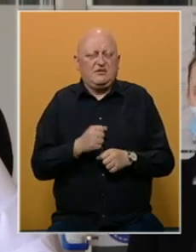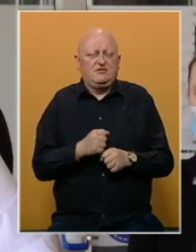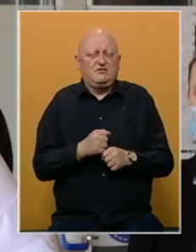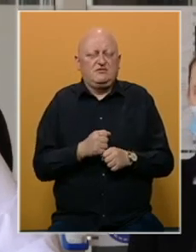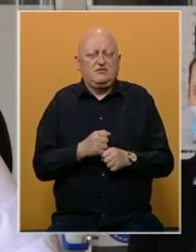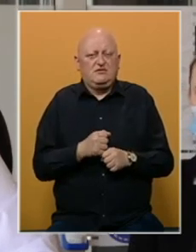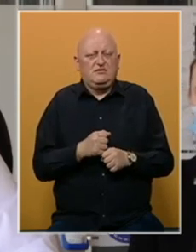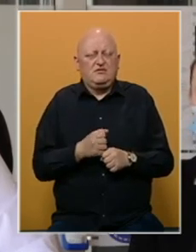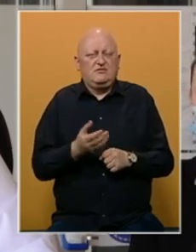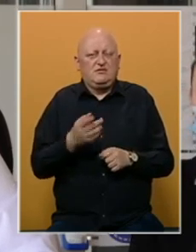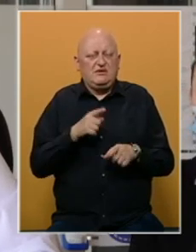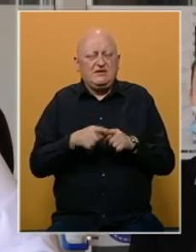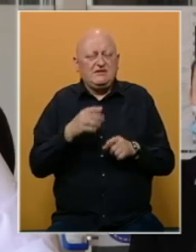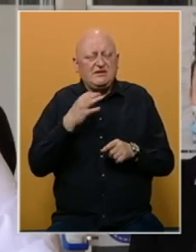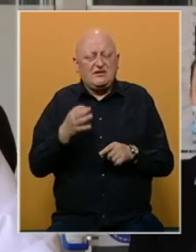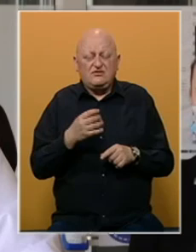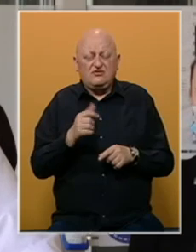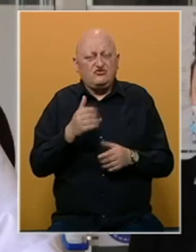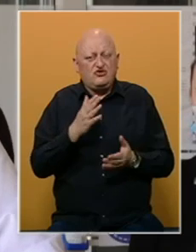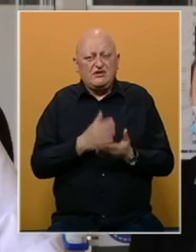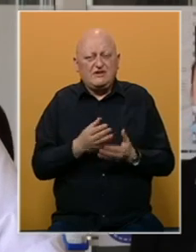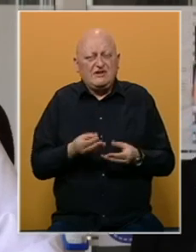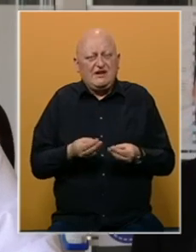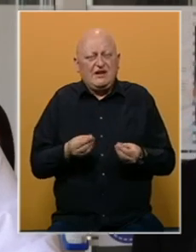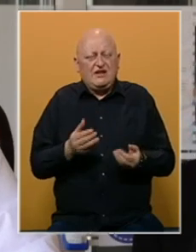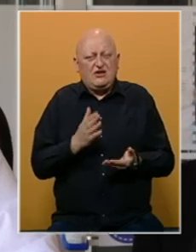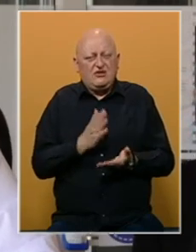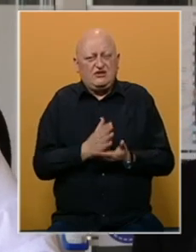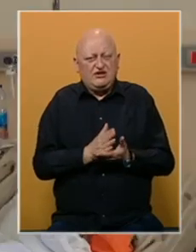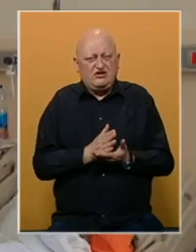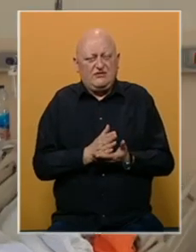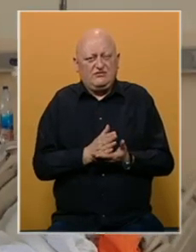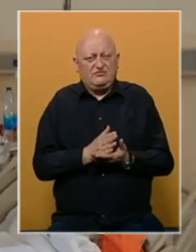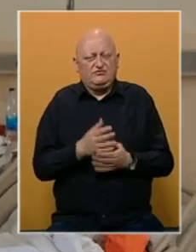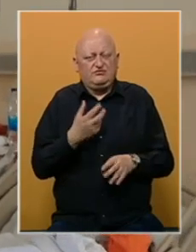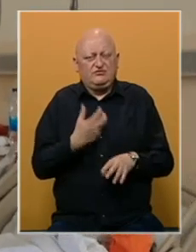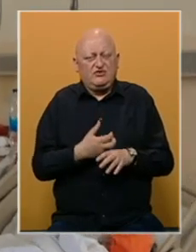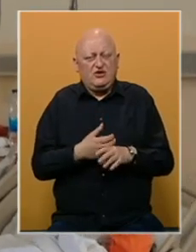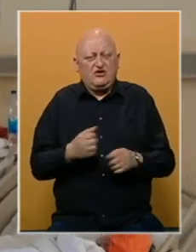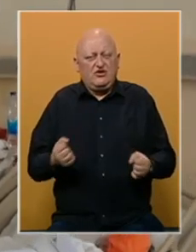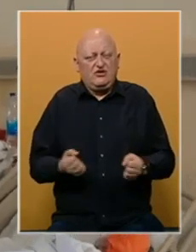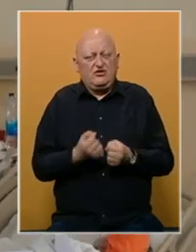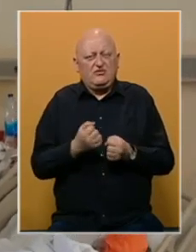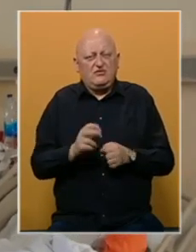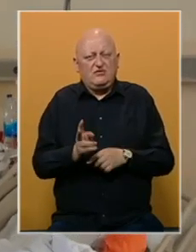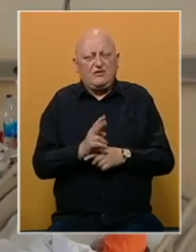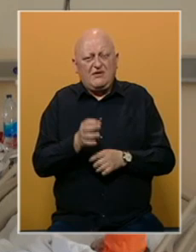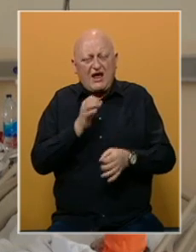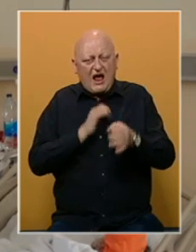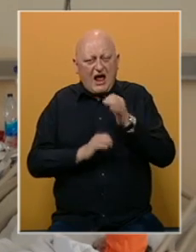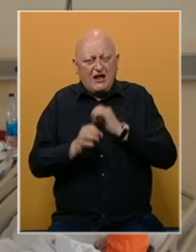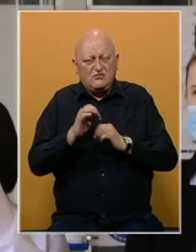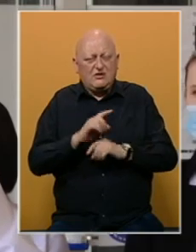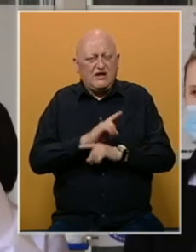isti dan, što se do sad rijetko dešavalo. Ljekarima posao težava zloupotreba antibiotika i